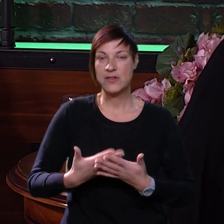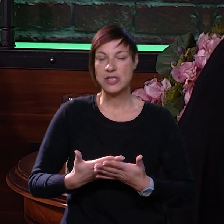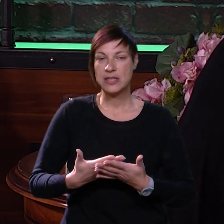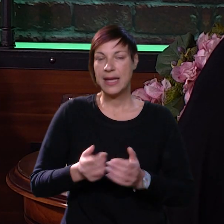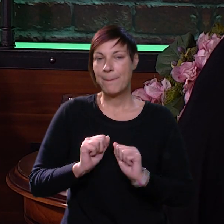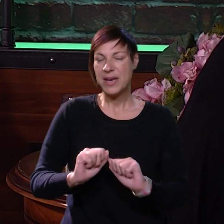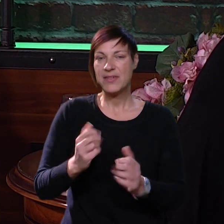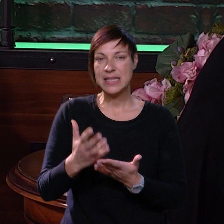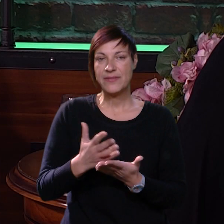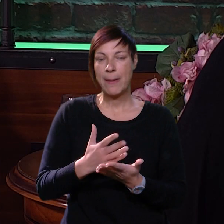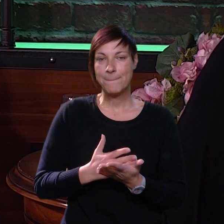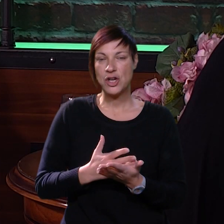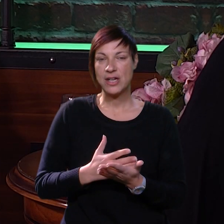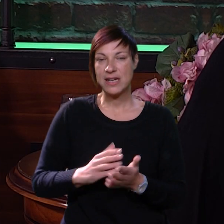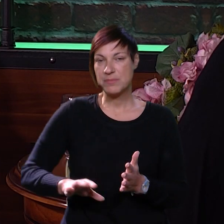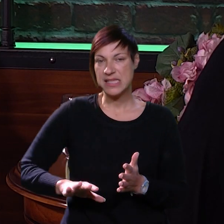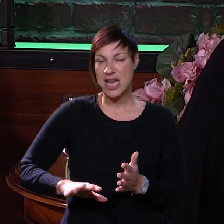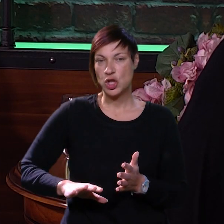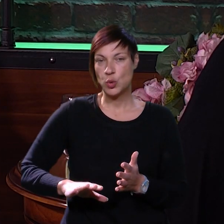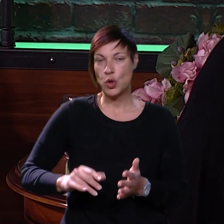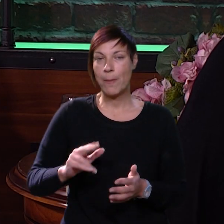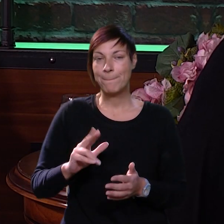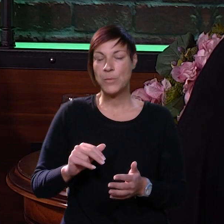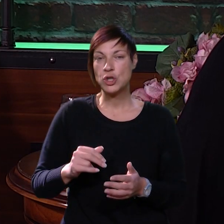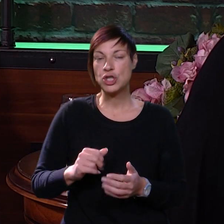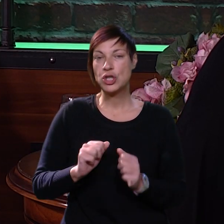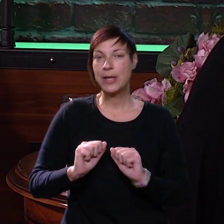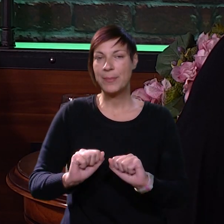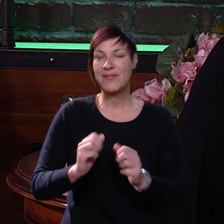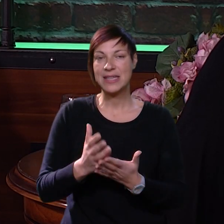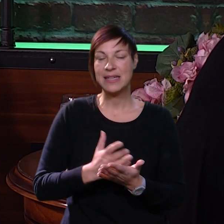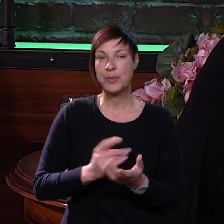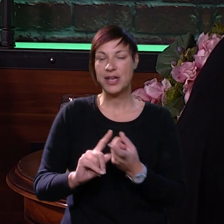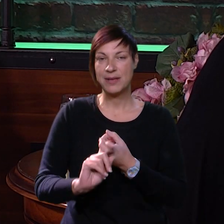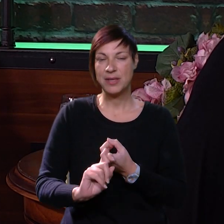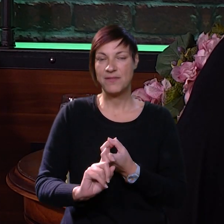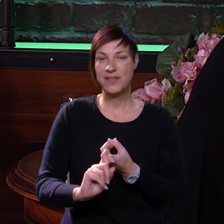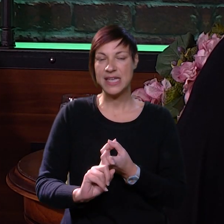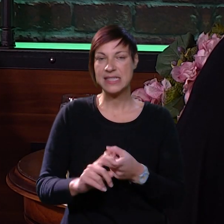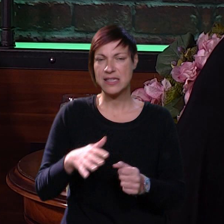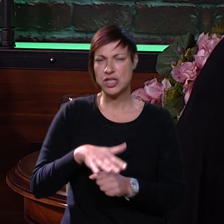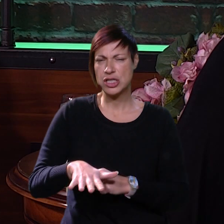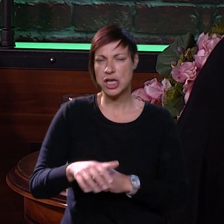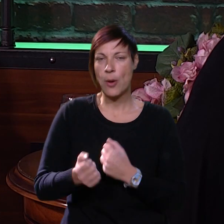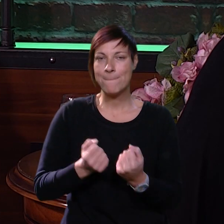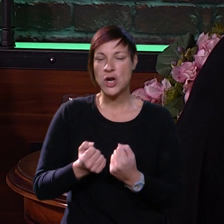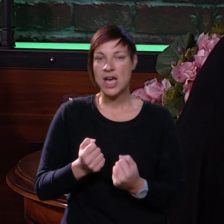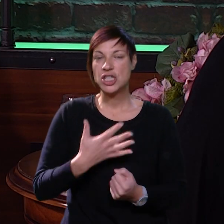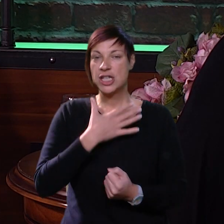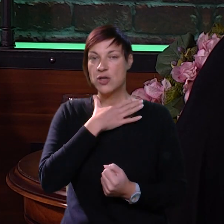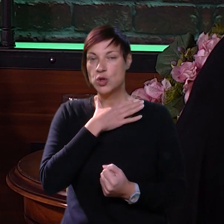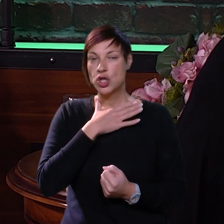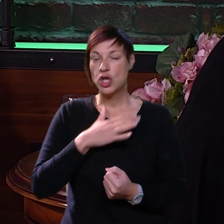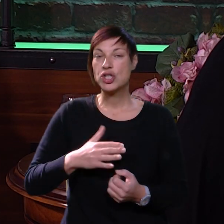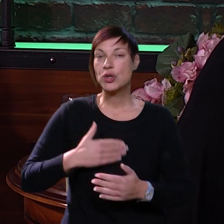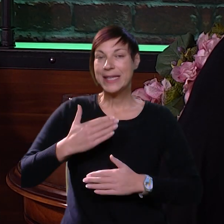su ti neki preventivni programi za tu ranu dob. Postoje preventivni programi vezano za nasilno ponašanje